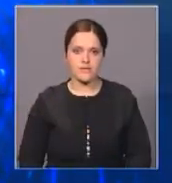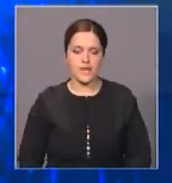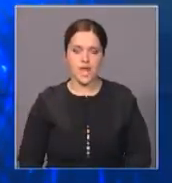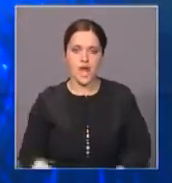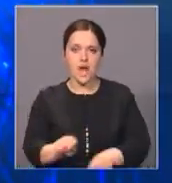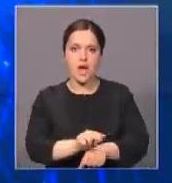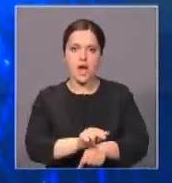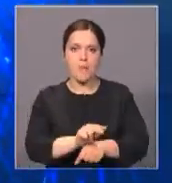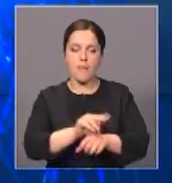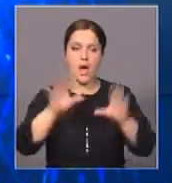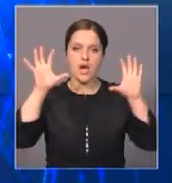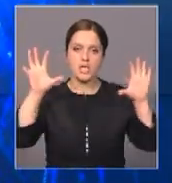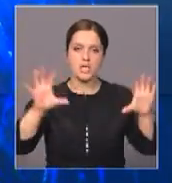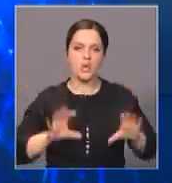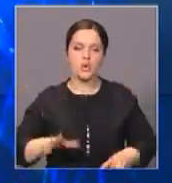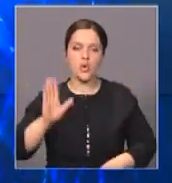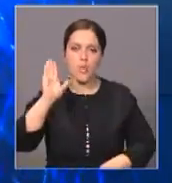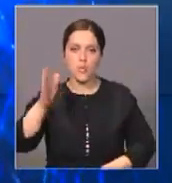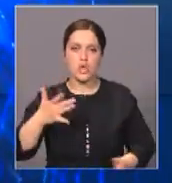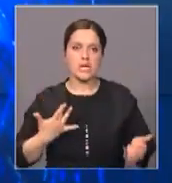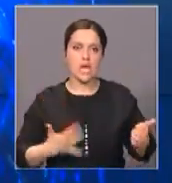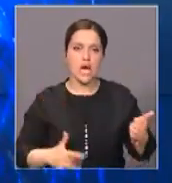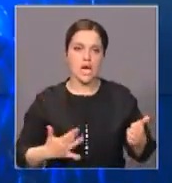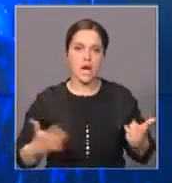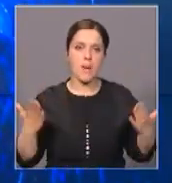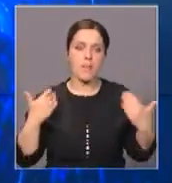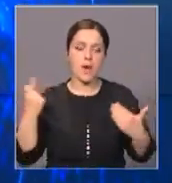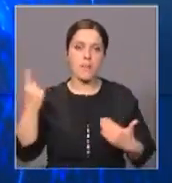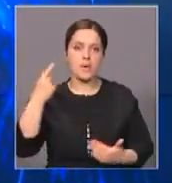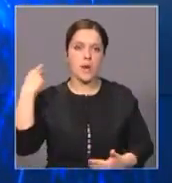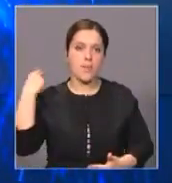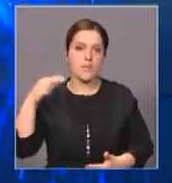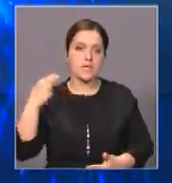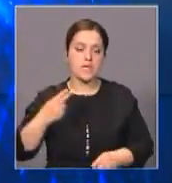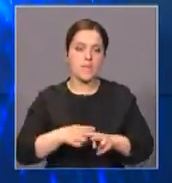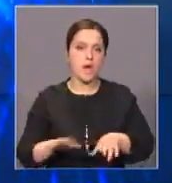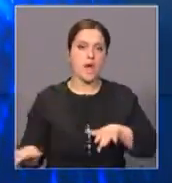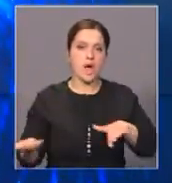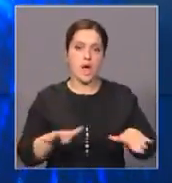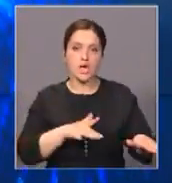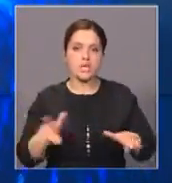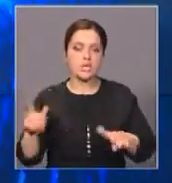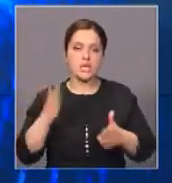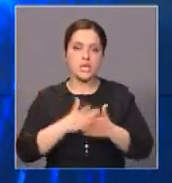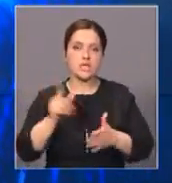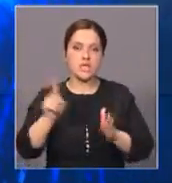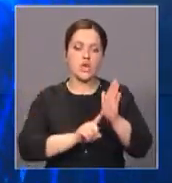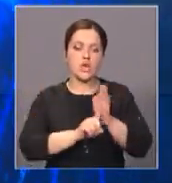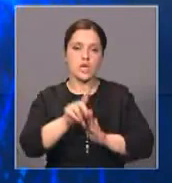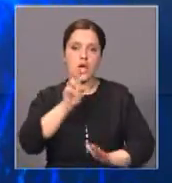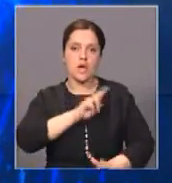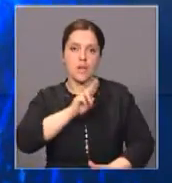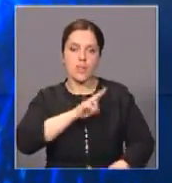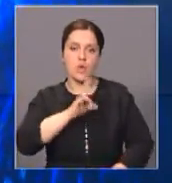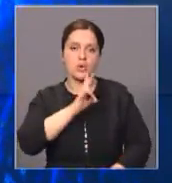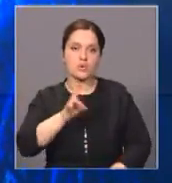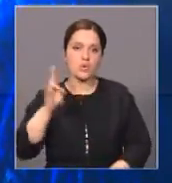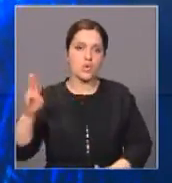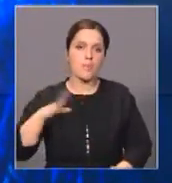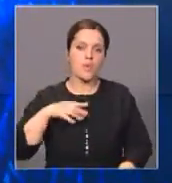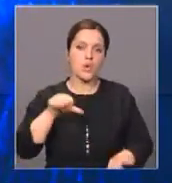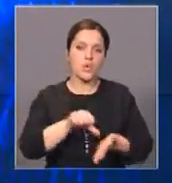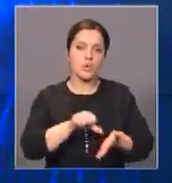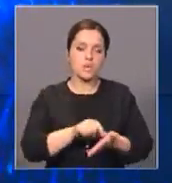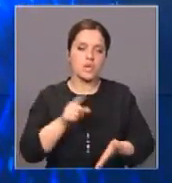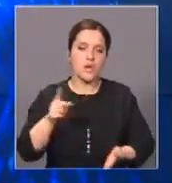Реформам быть в Таразе в парке первого президента в патриотической акции по случаю инаугурации главы государства Нурсултана Назарбаева приняли